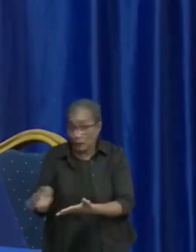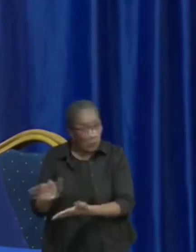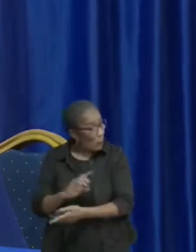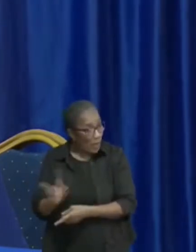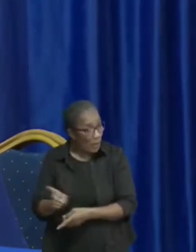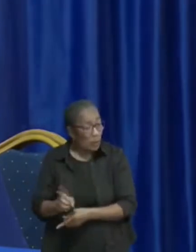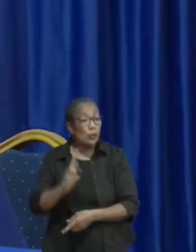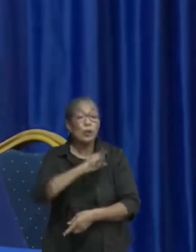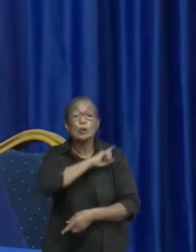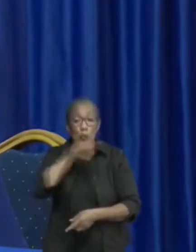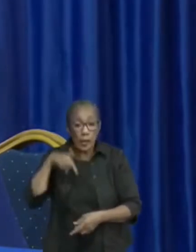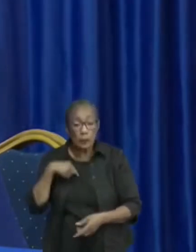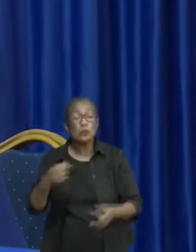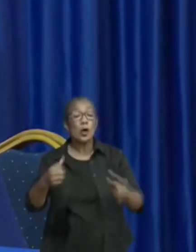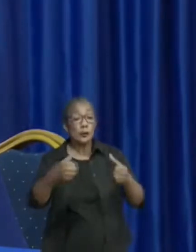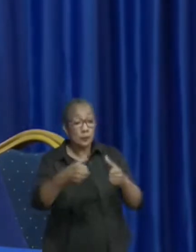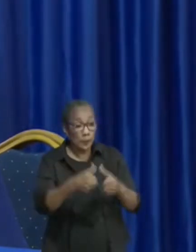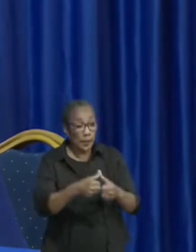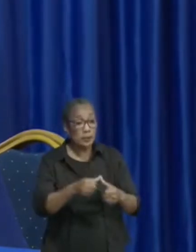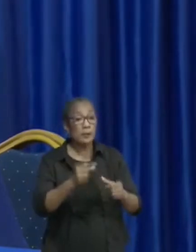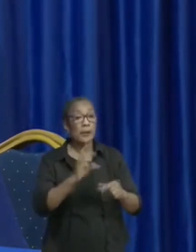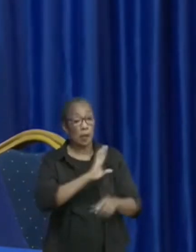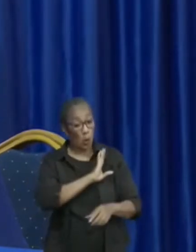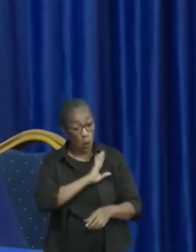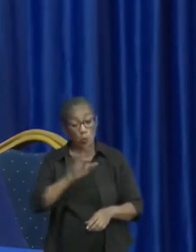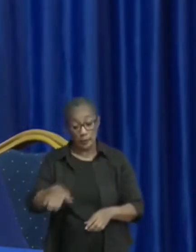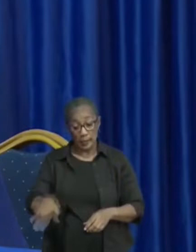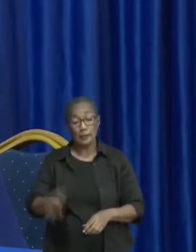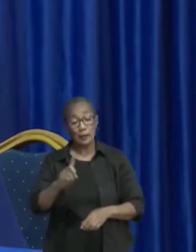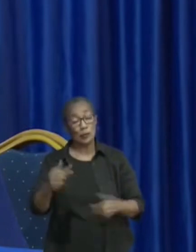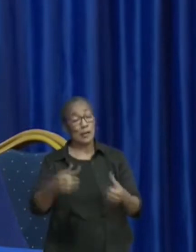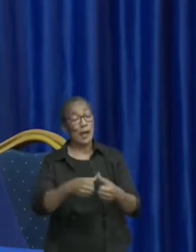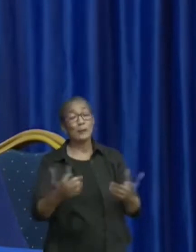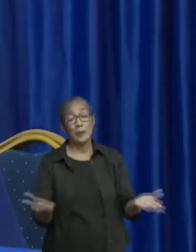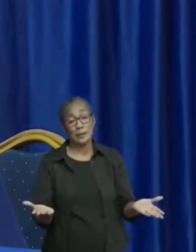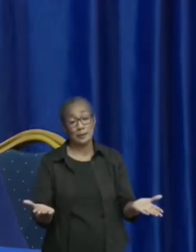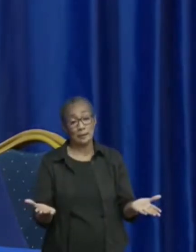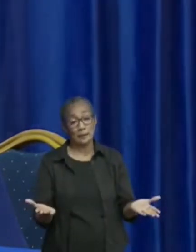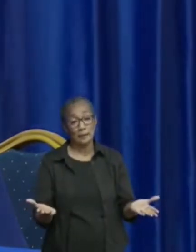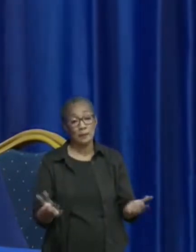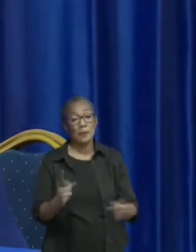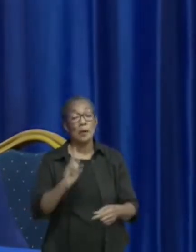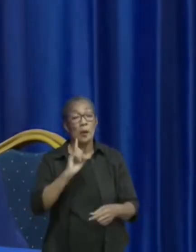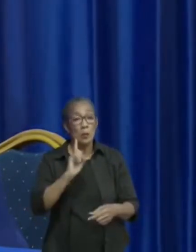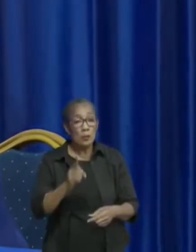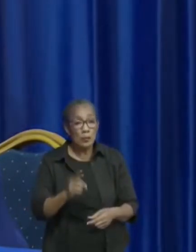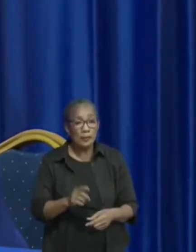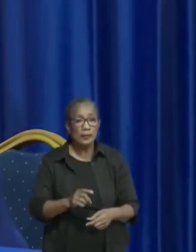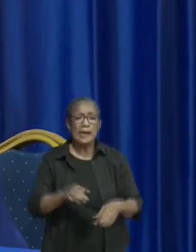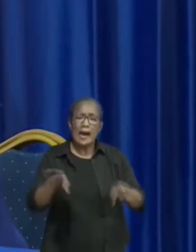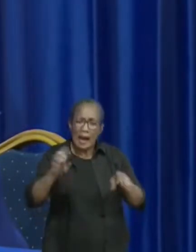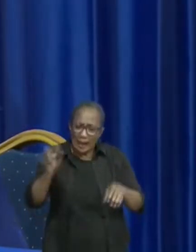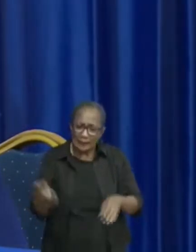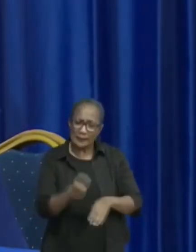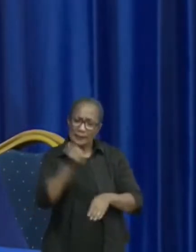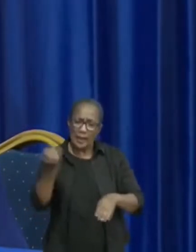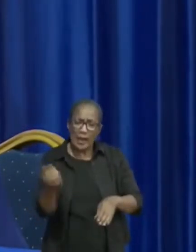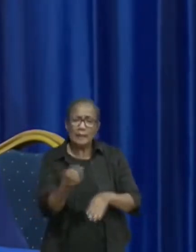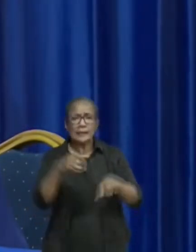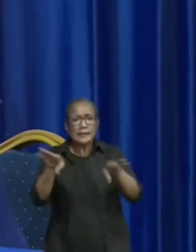ons aanpassen en kinderen zullen zich dus ook moeten aanpassen. Het moet er vanzelfsprekendheid zijn dat